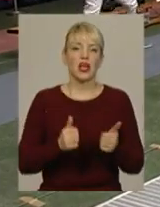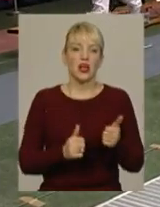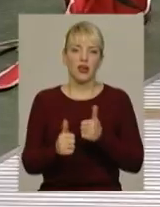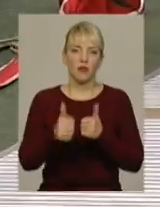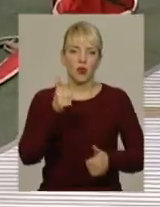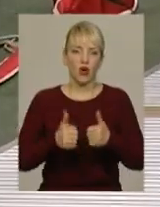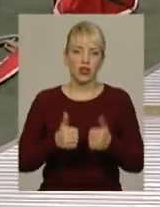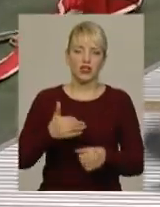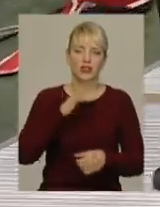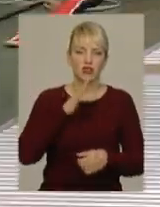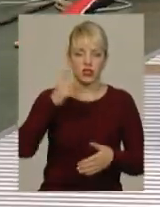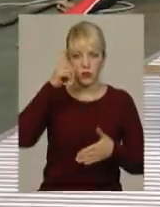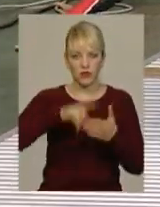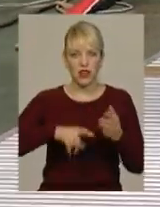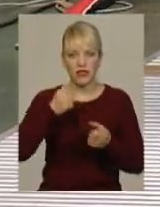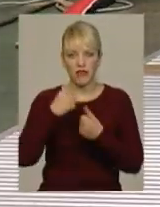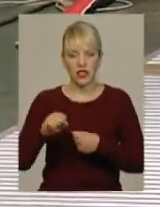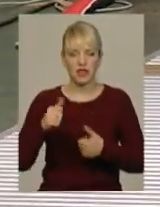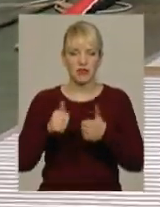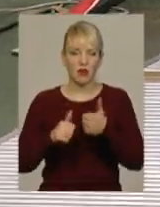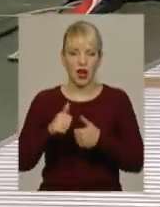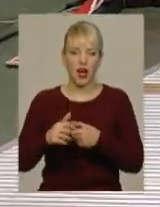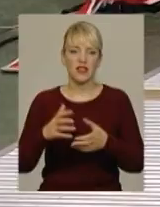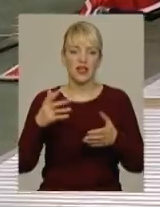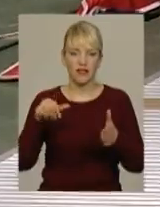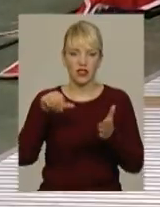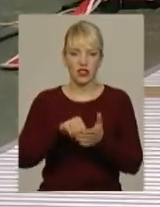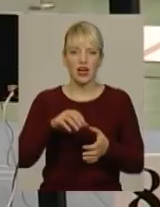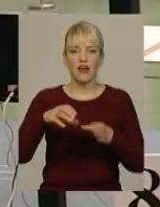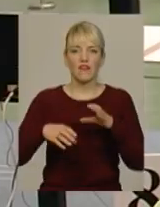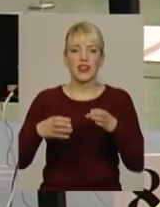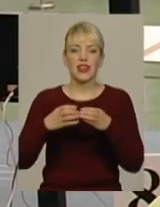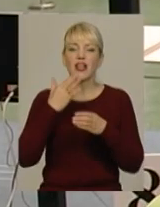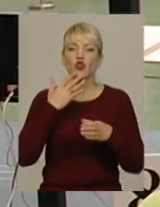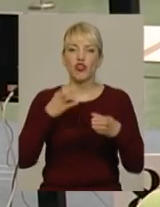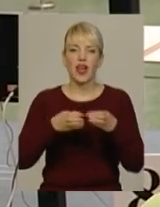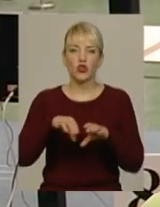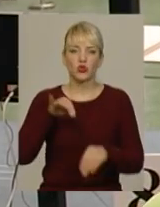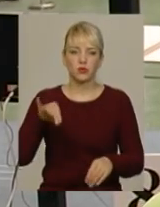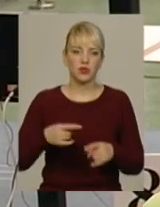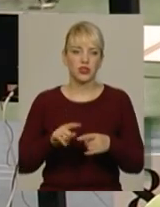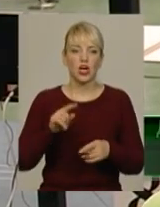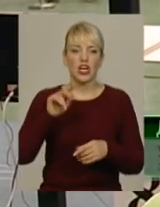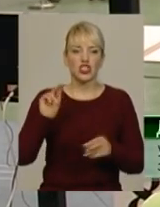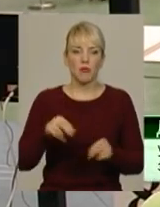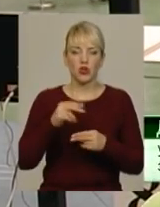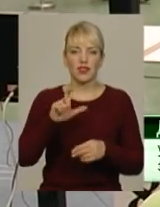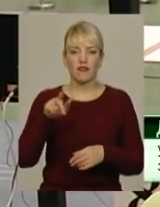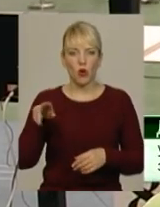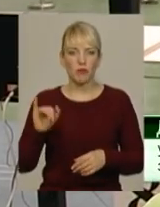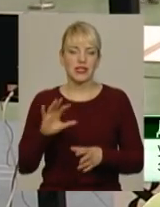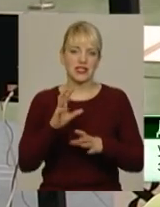змаганнях і увійти до збірної, яка представлятиме Україну на Чемпіонаті Європи. Чемпіонат Європи та світу – вони